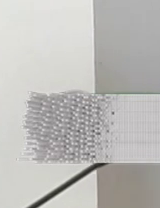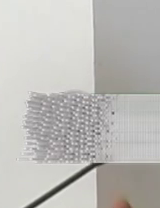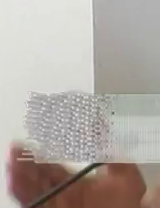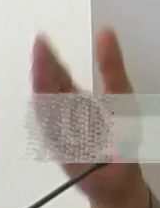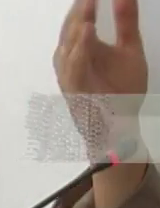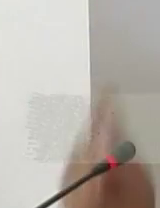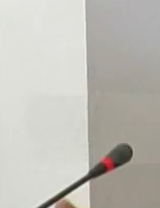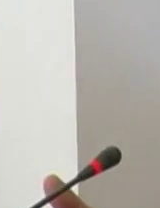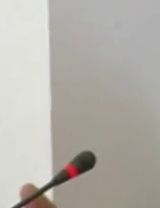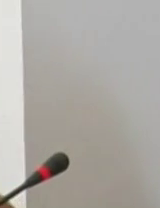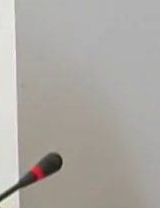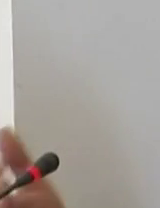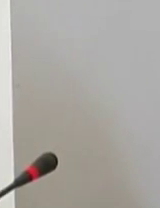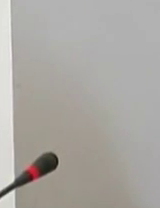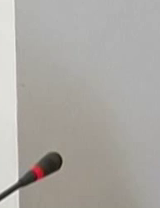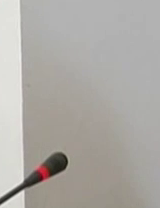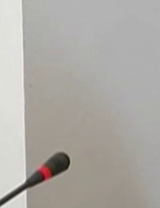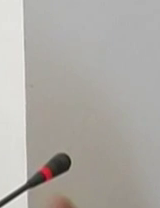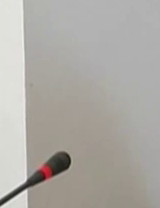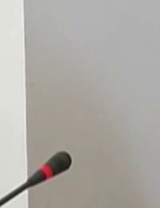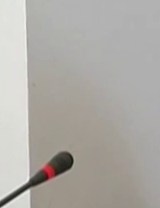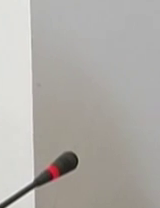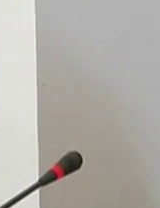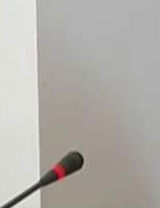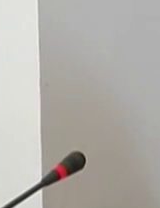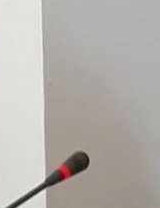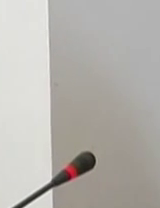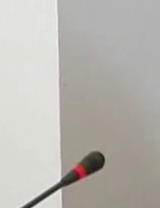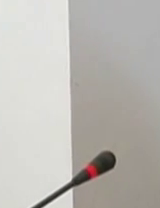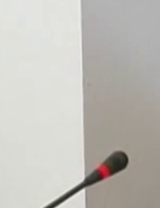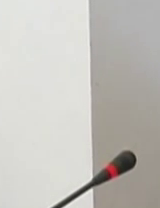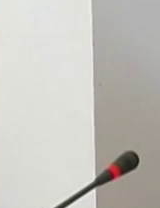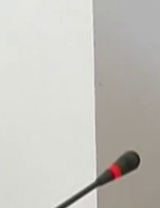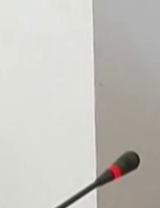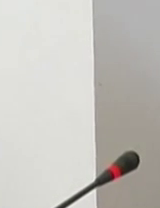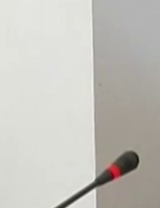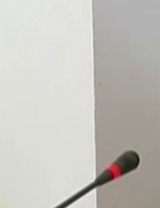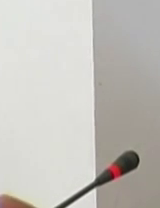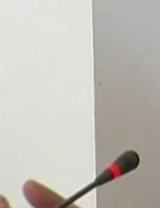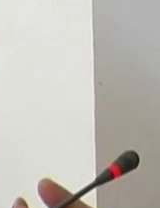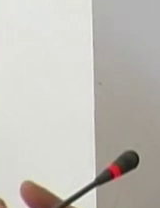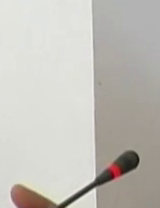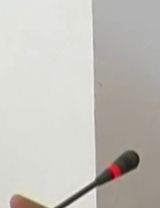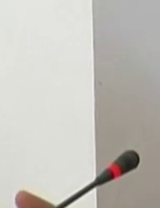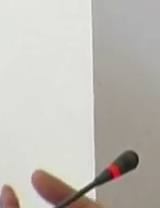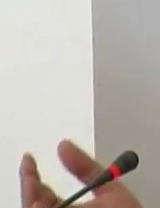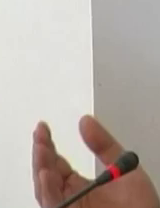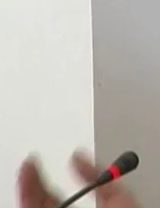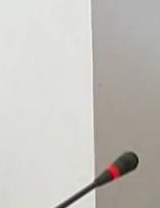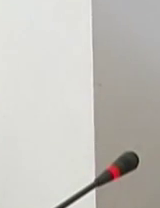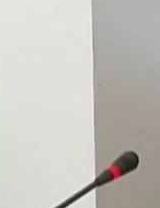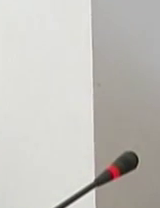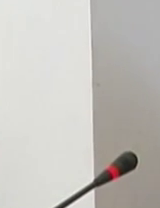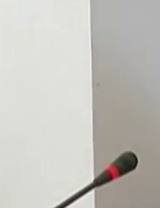заключається в тому, що мають бути портрети святкові і так далі Оце бачення було, оце висли Я не